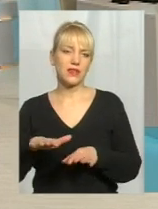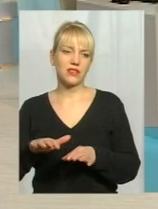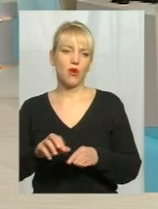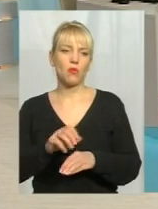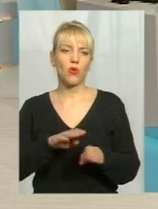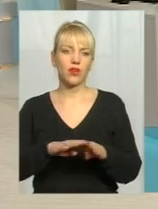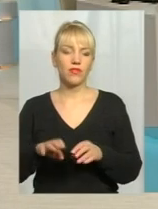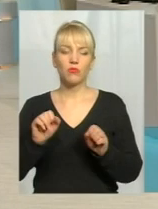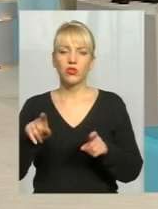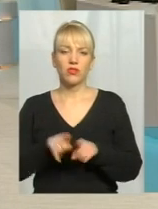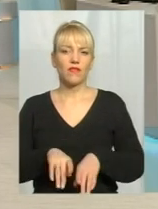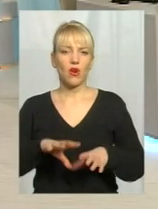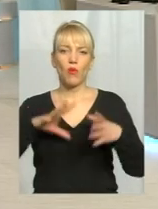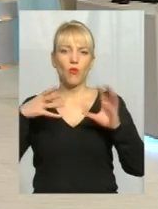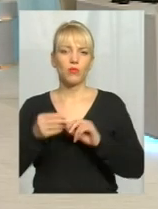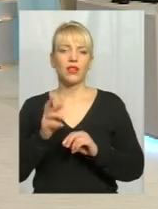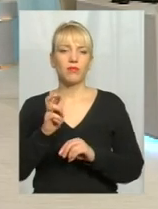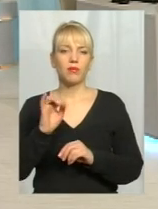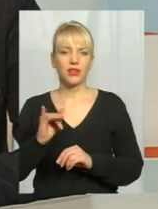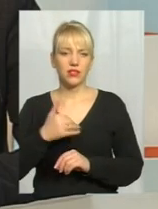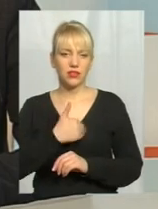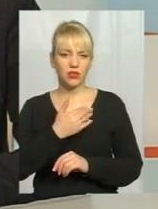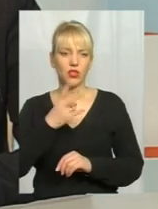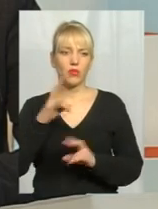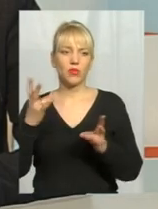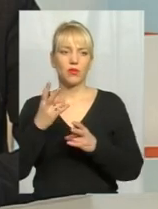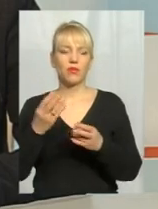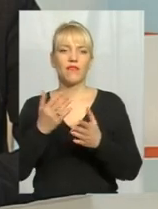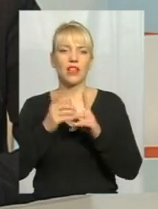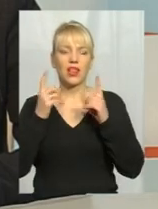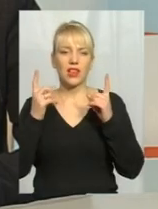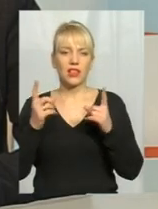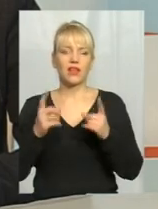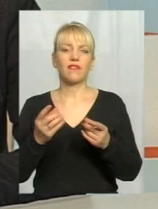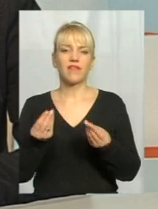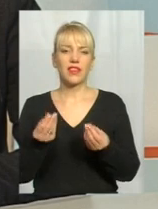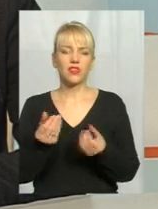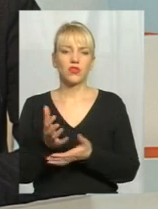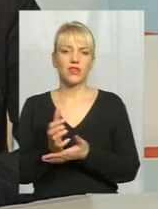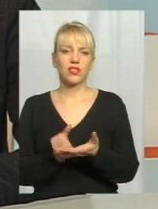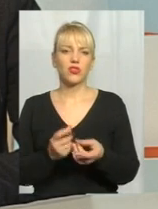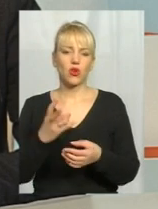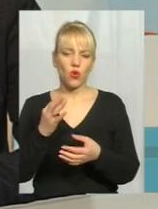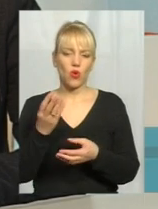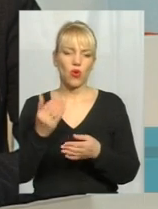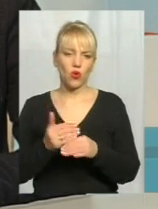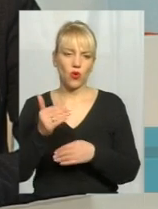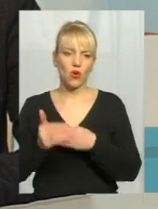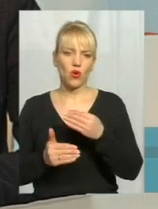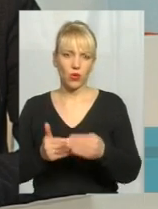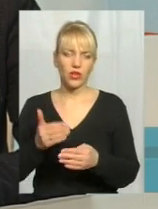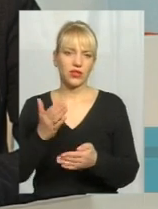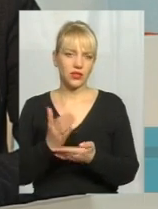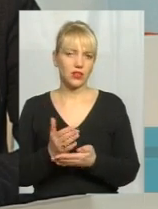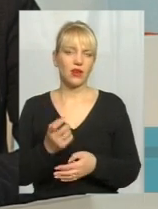Не в такому обсязі, як хотілося б, але на то потрібен великий фінансовий ресурс. Але кроки в цьому напрямку є, і вони будуть надалі.